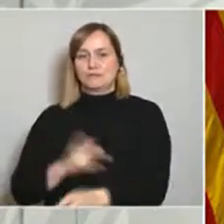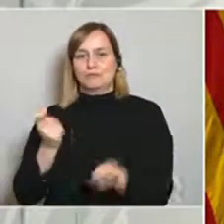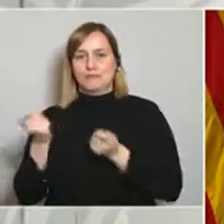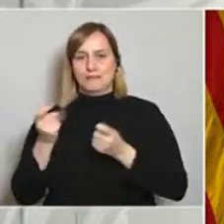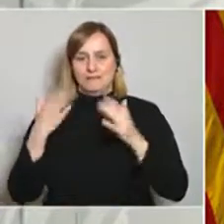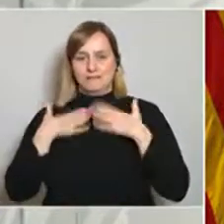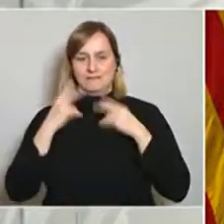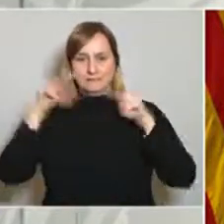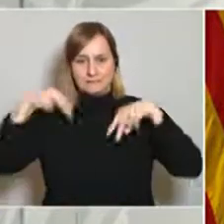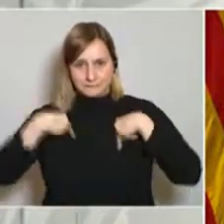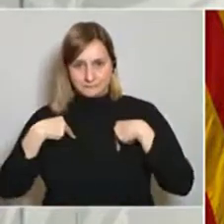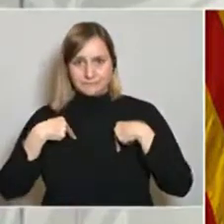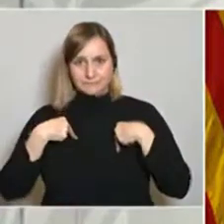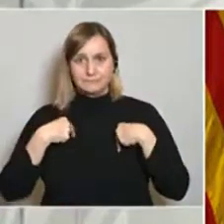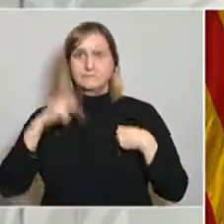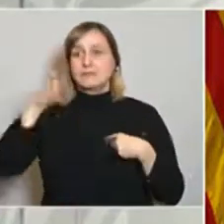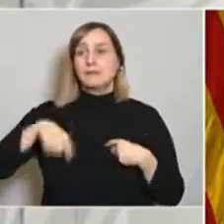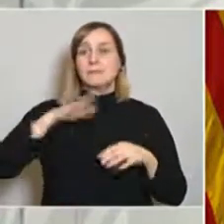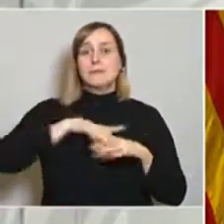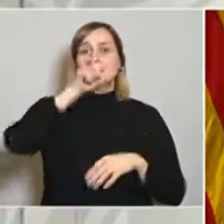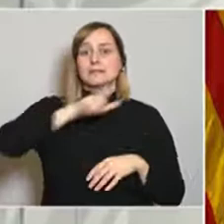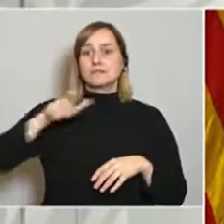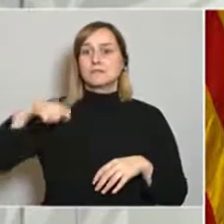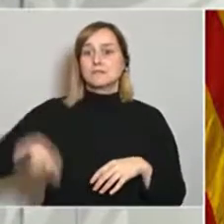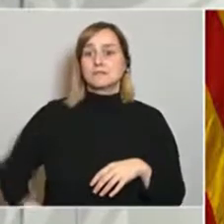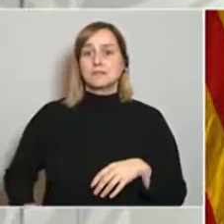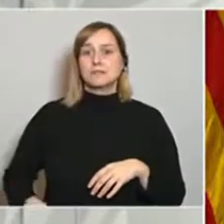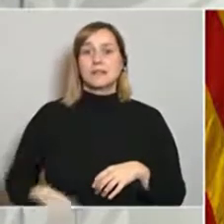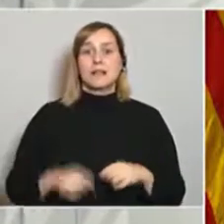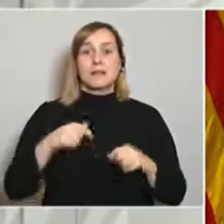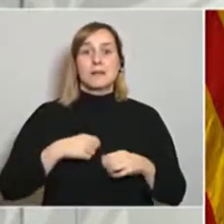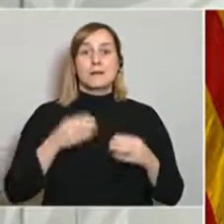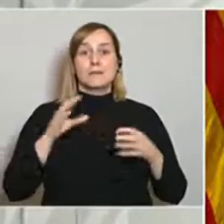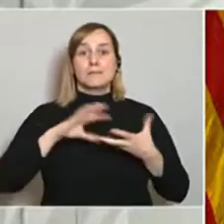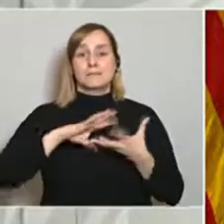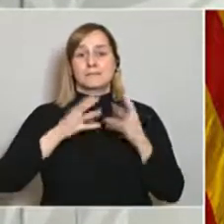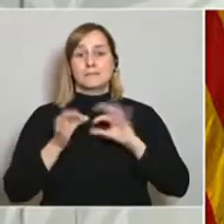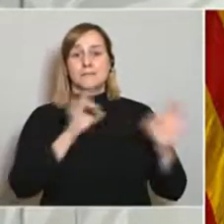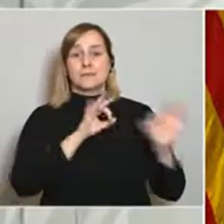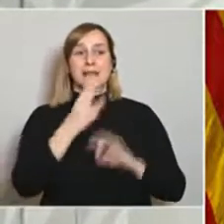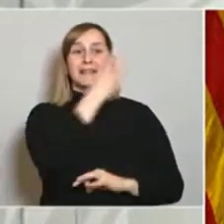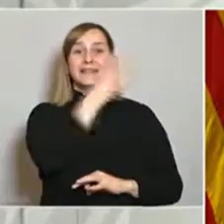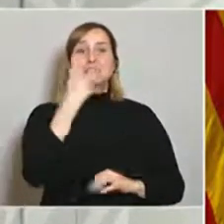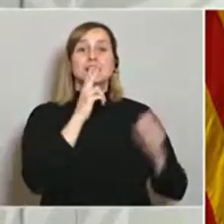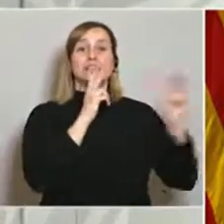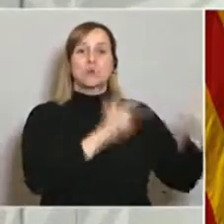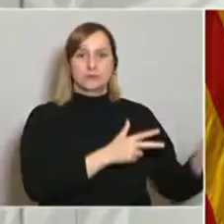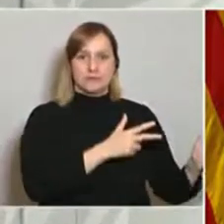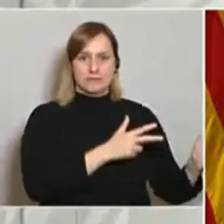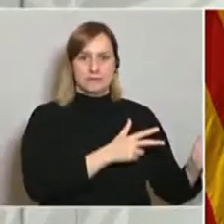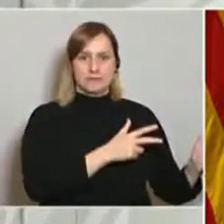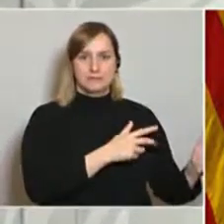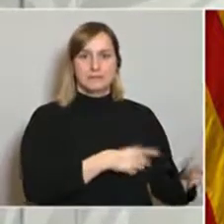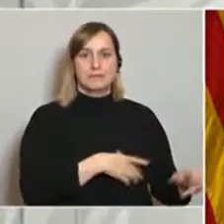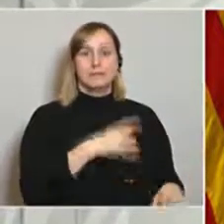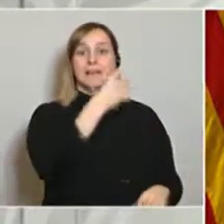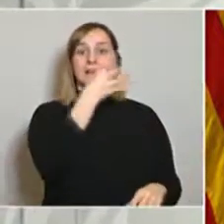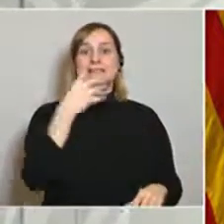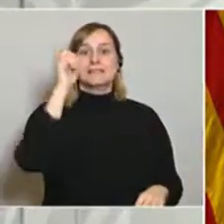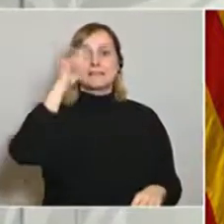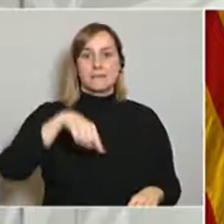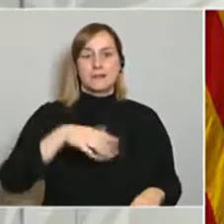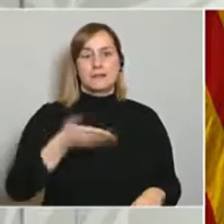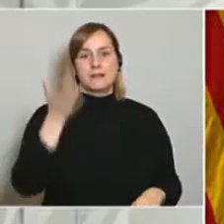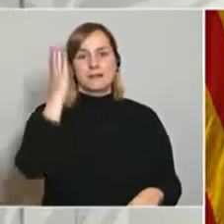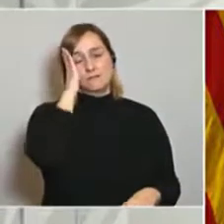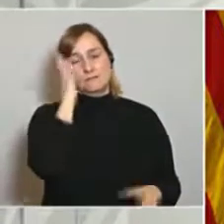professionals, doncs, són en 33 hotels que hem habilitat per professionals 15.000, més de 15.000 per noctacions que ja